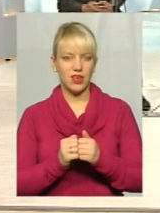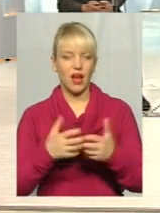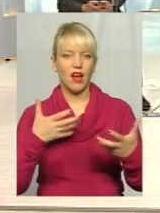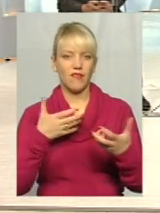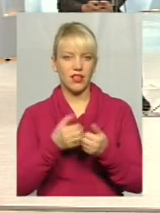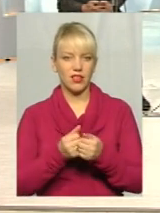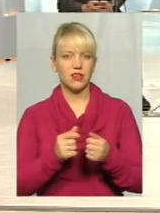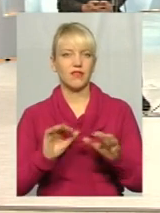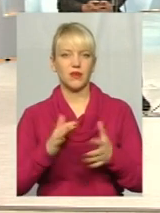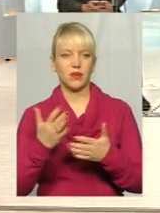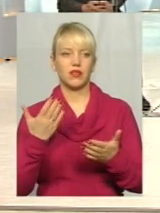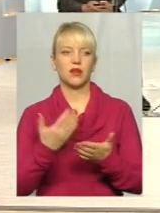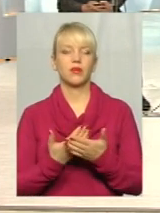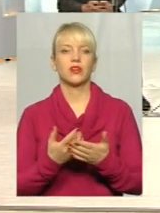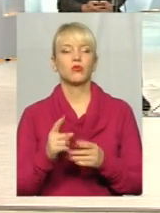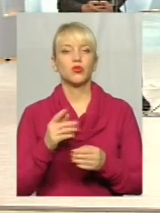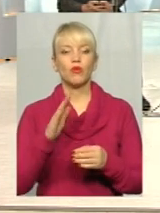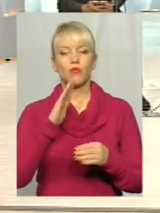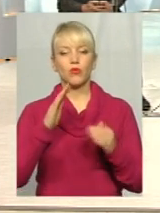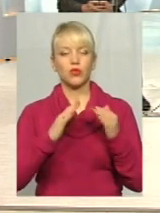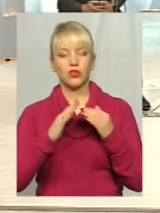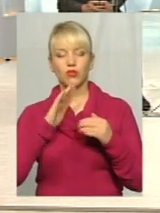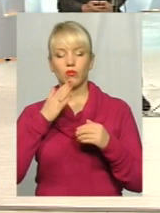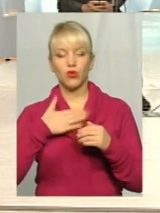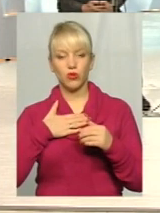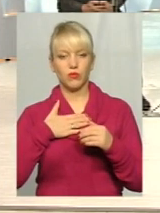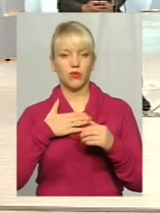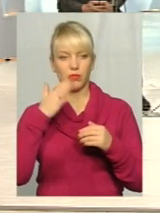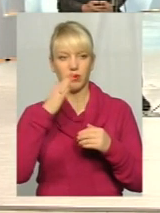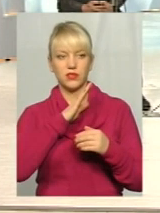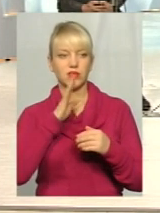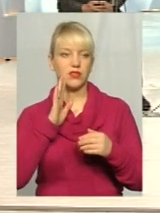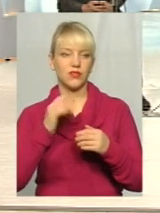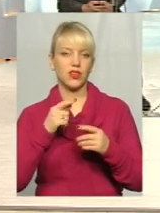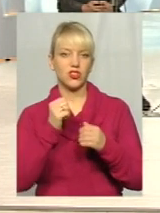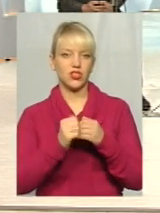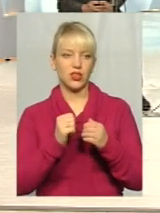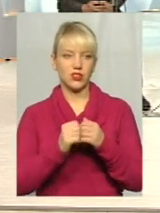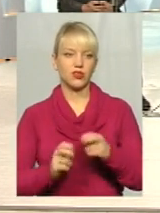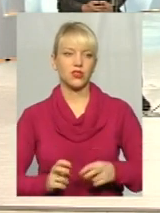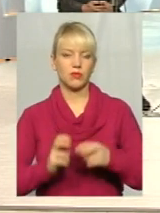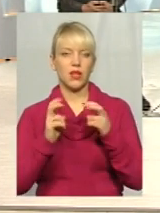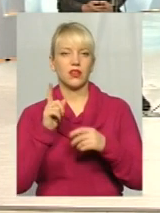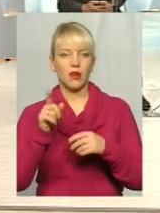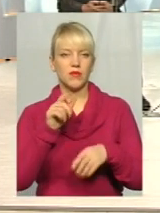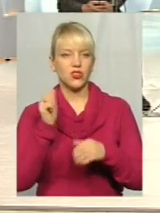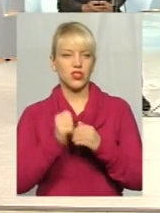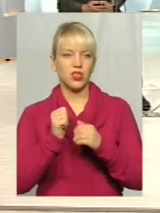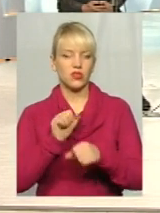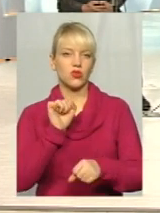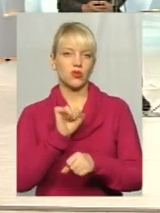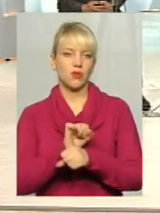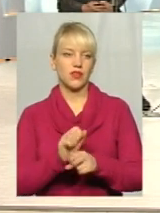будинку моїх батьків, тому під'їзді, де живуть вони, я їжджу, часто зупиняється ліфт. І